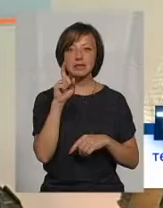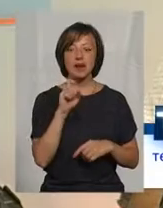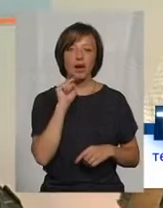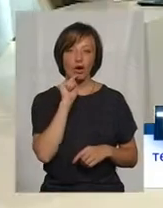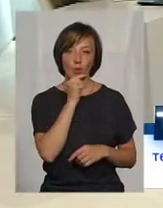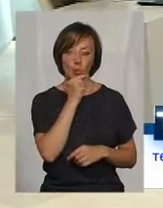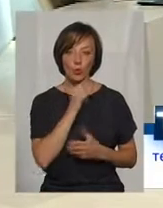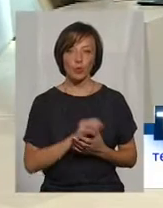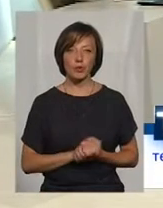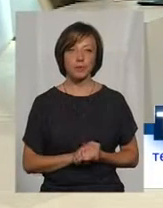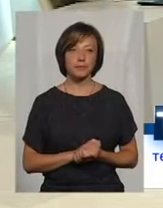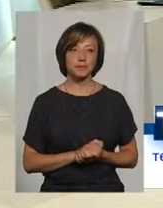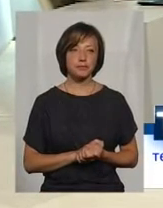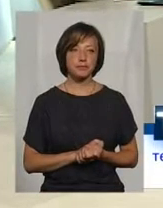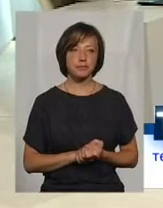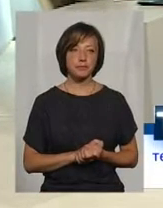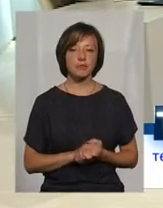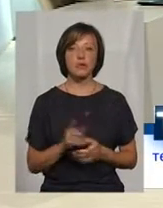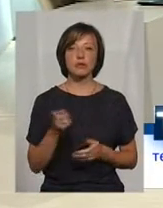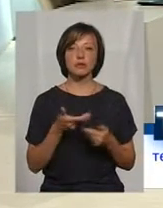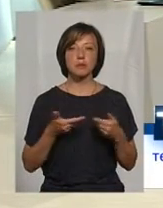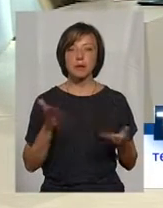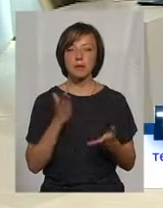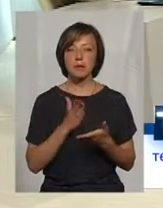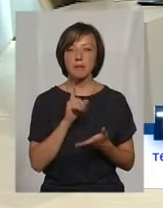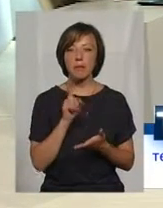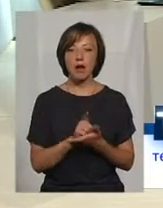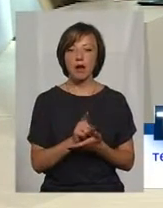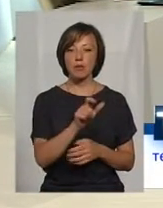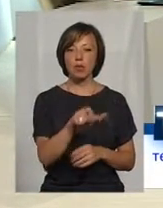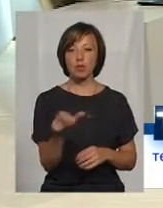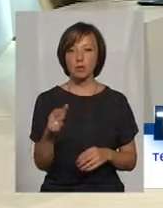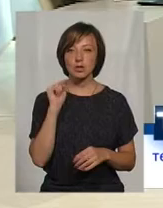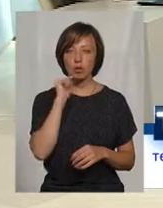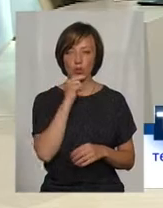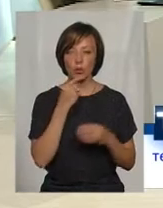політика в цьому буде полягати в тому, що ми маємо людям, які зекономили ці кошти,